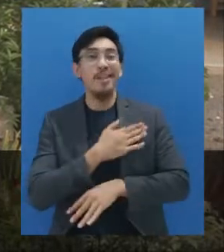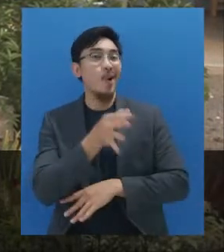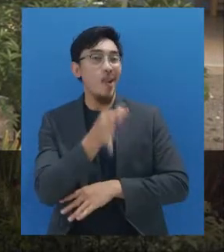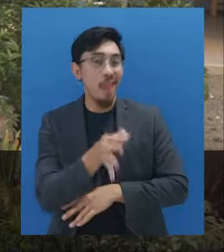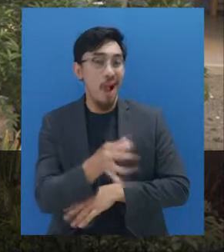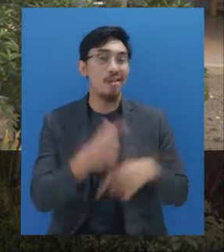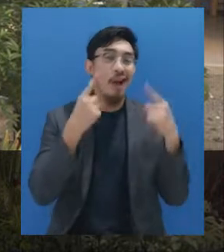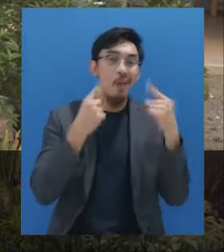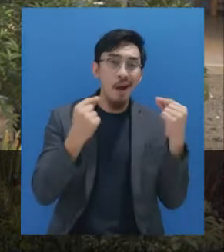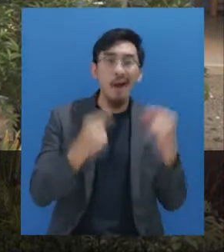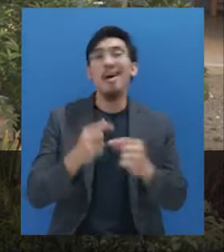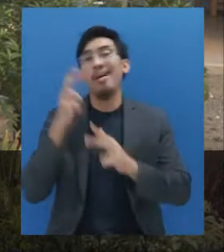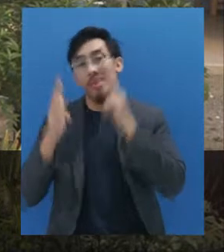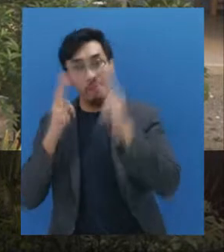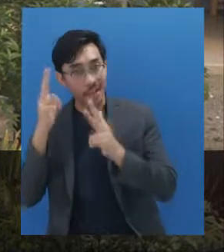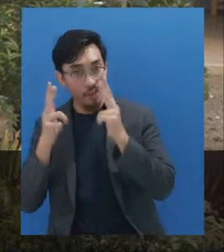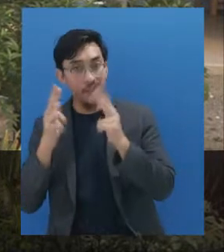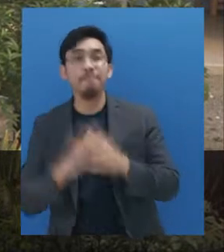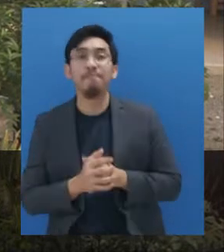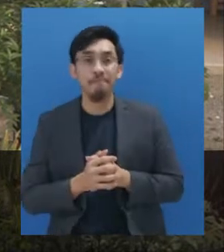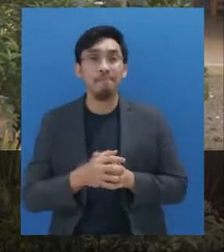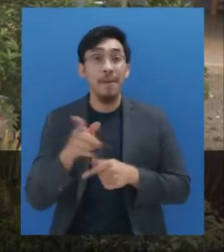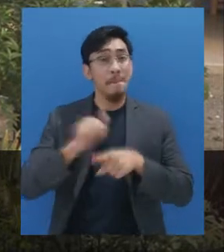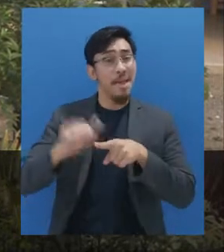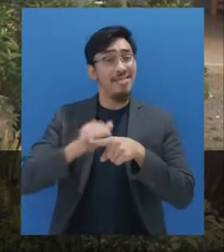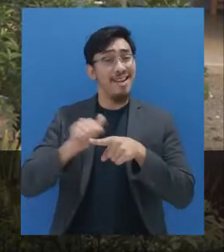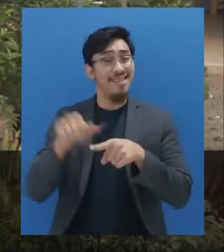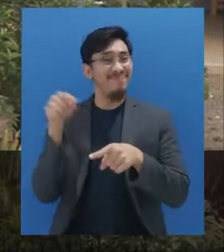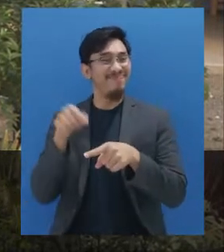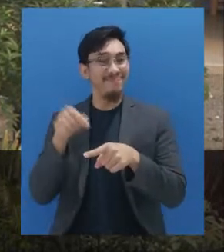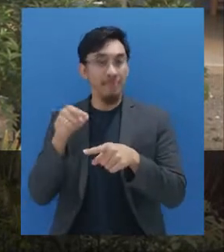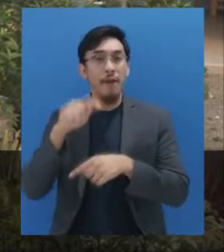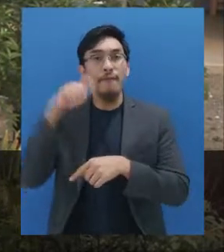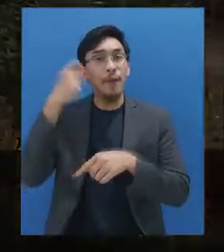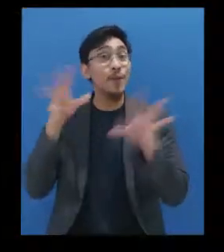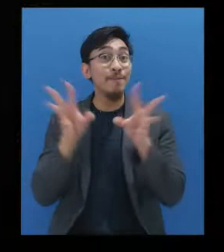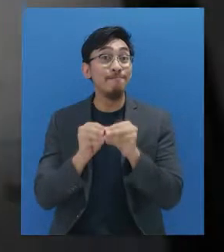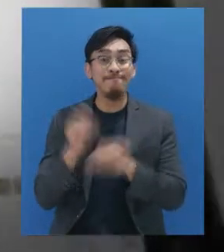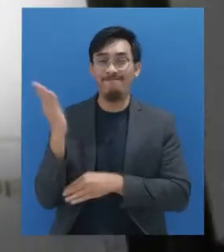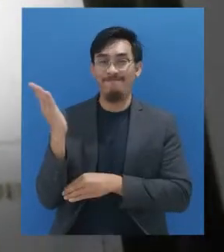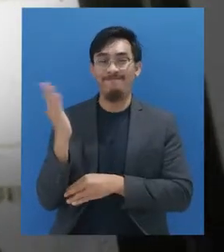dan kota di Pulau Jawa dan NTB. Hasil pelatihan tersebut terangkum dalam video berikut ini.